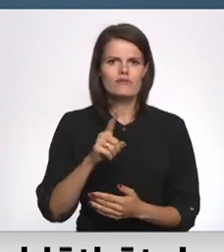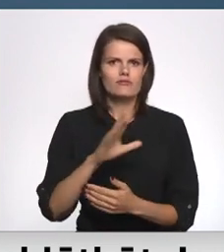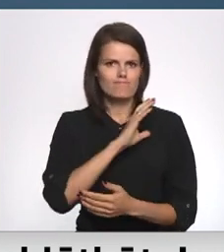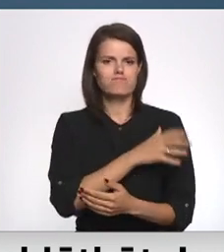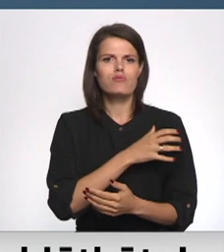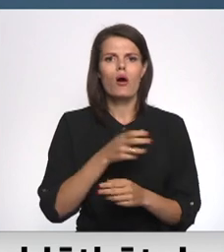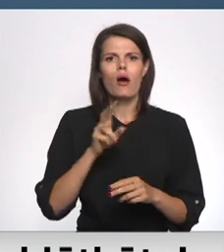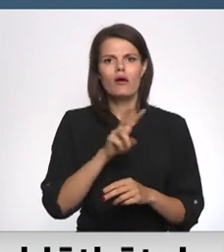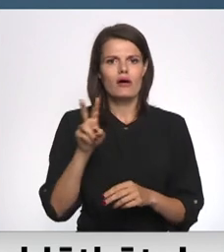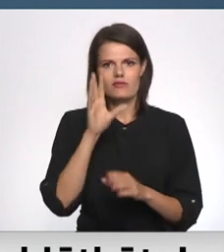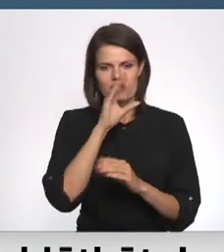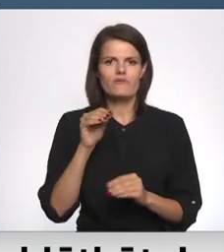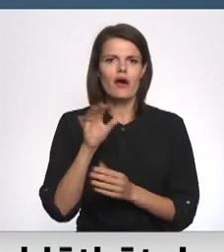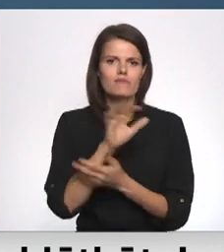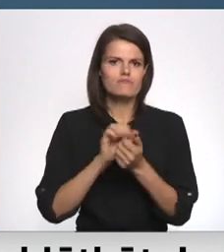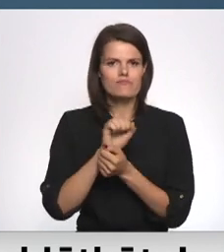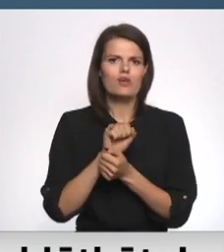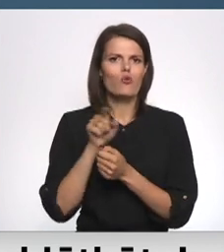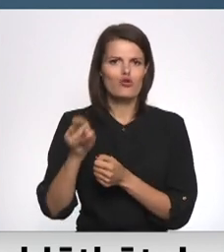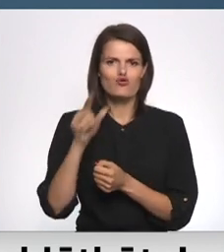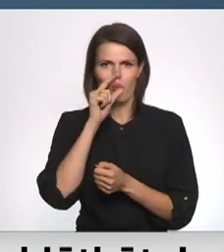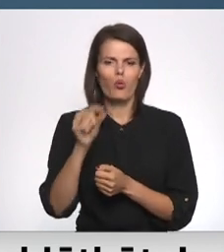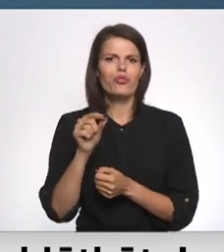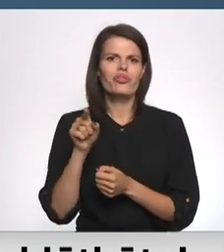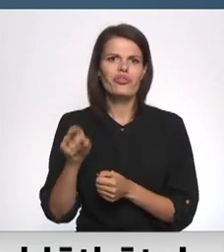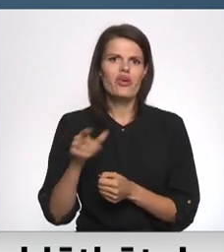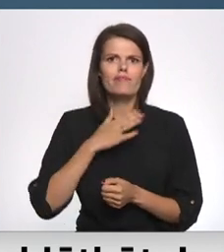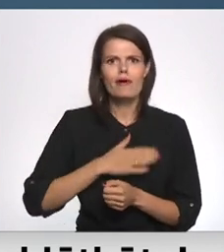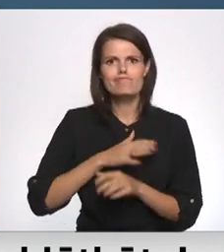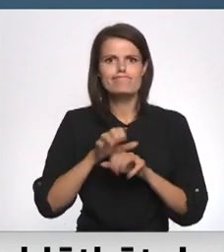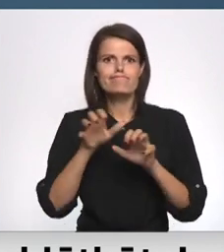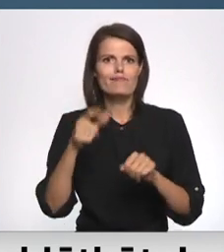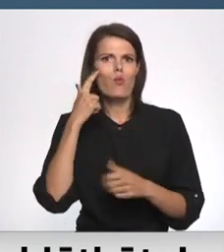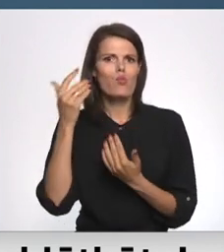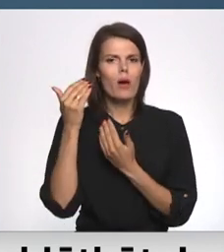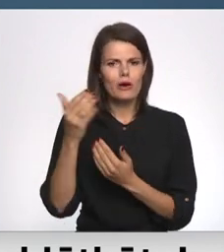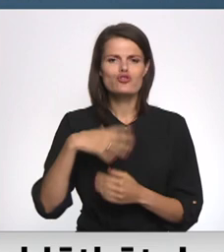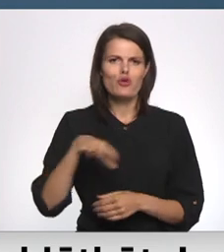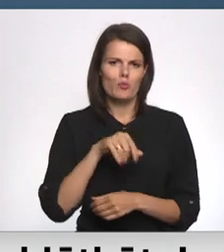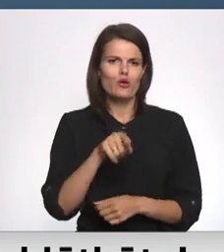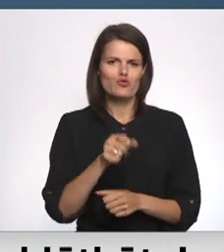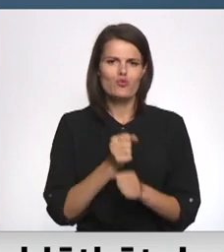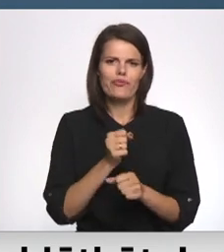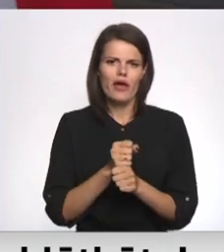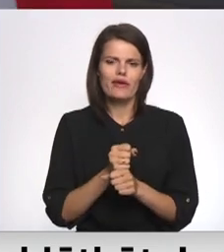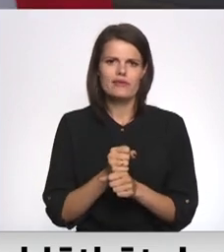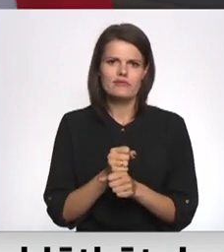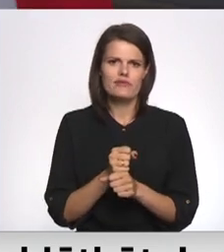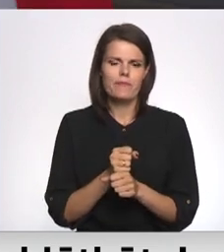potenciāli var sakaut šo Putina neoimperialistisko domāšanu, un mēs to darīsim visiem līdzakiem.